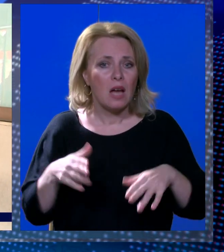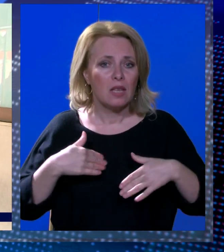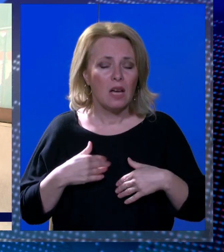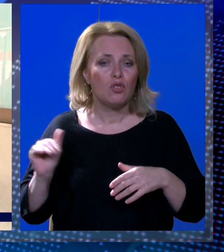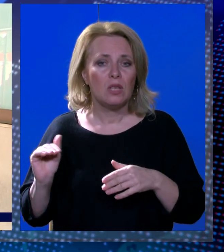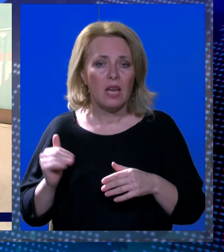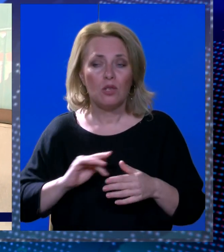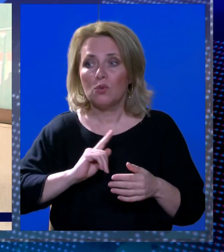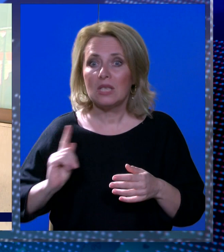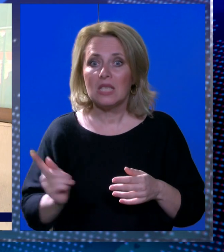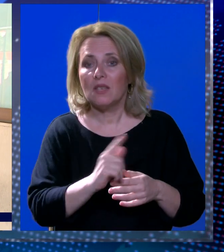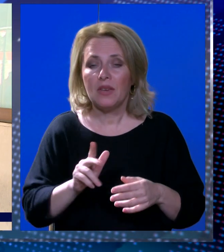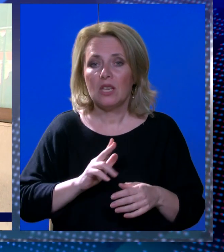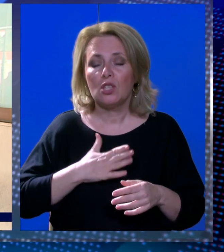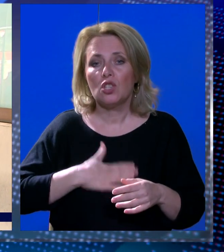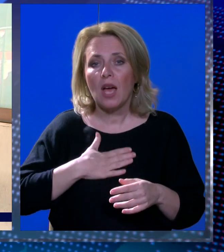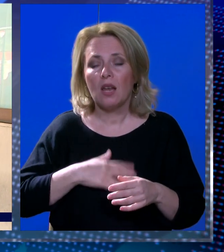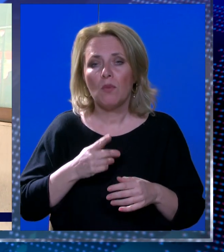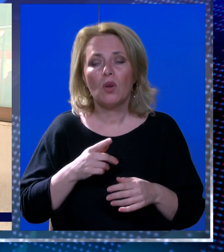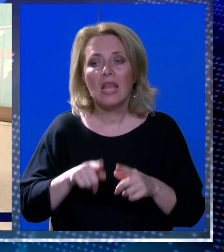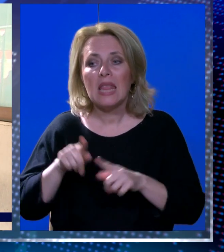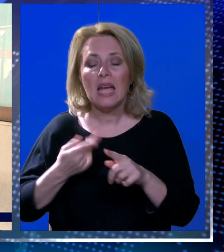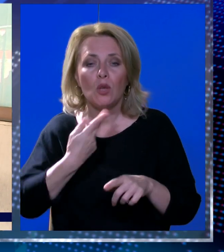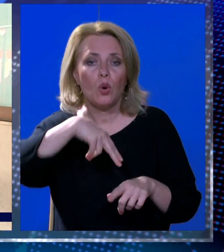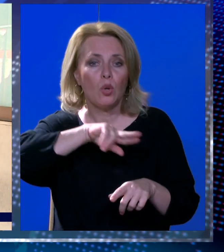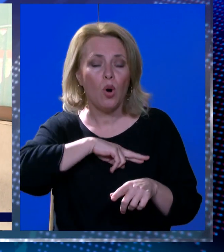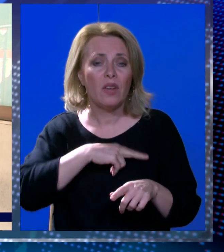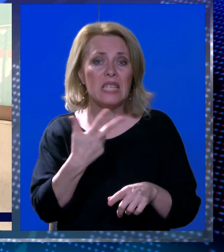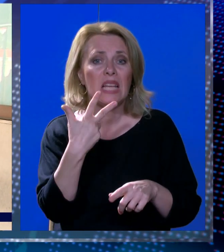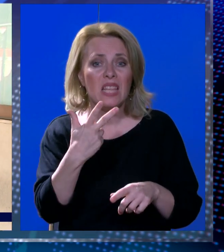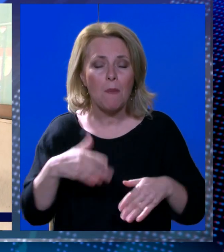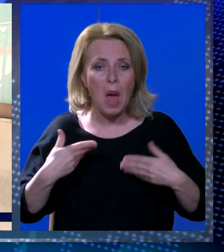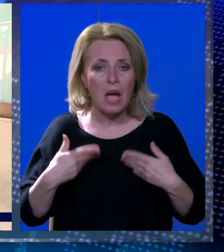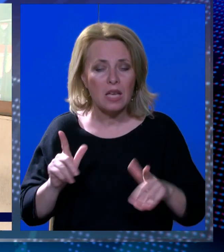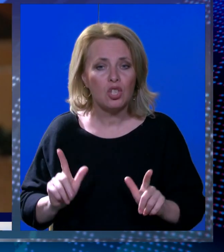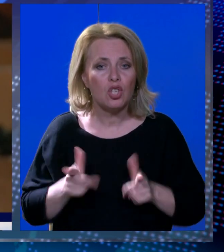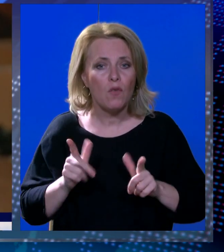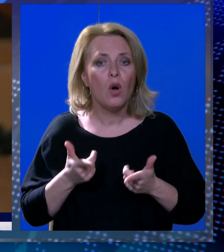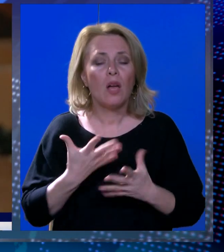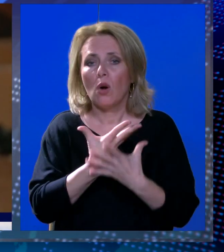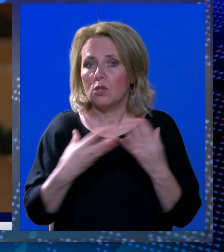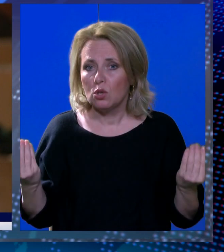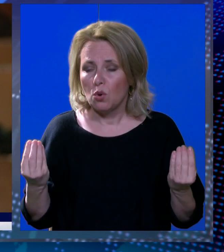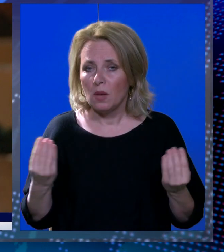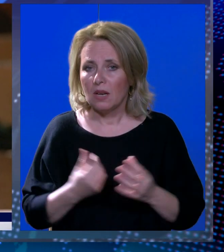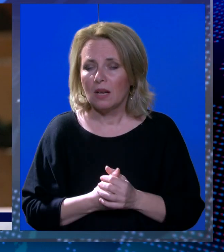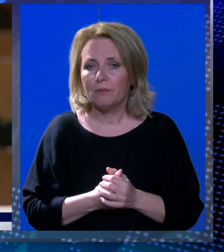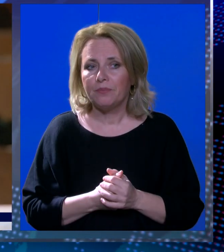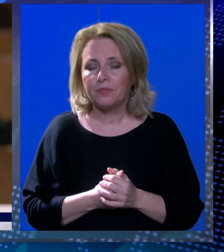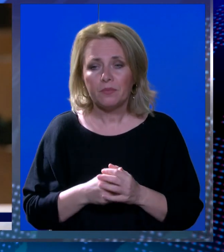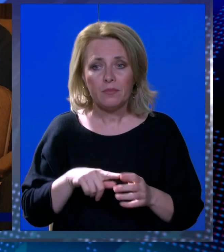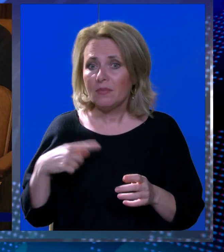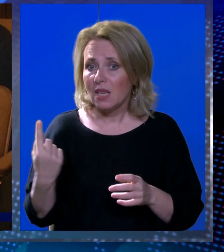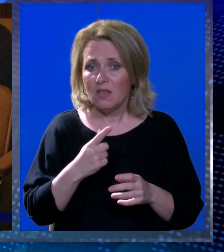Također svi želimo da neko odgovara za tri mlada života koja su izgubljena. Svima je nama teško